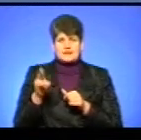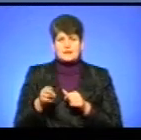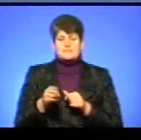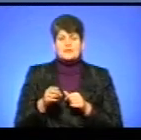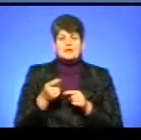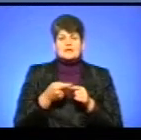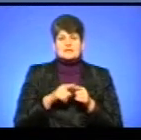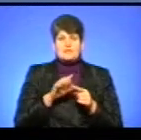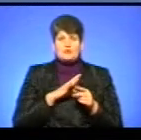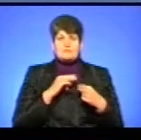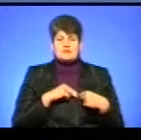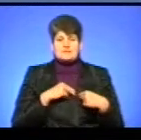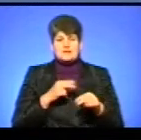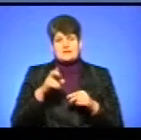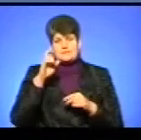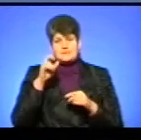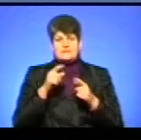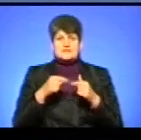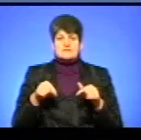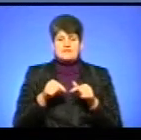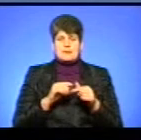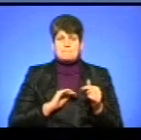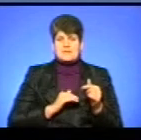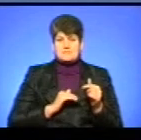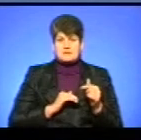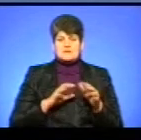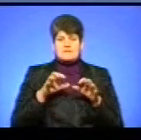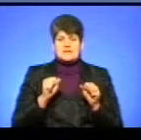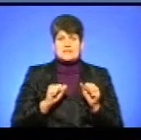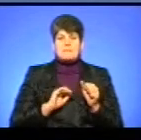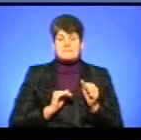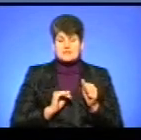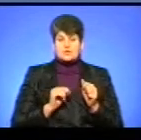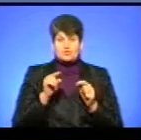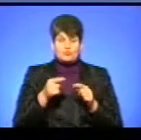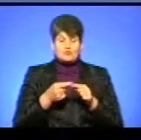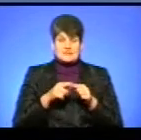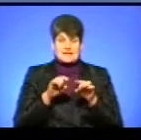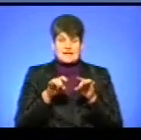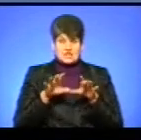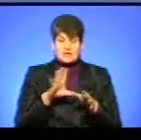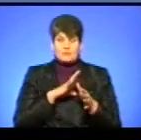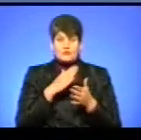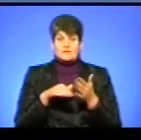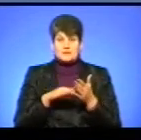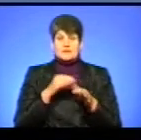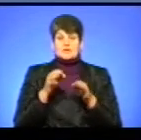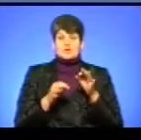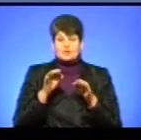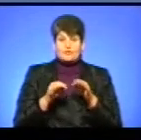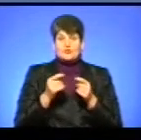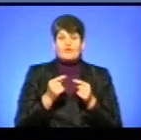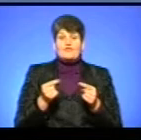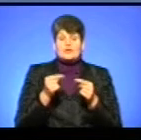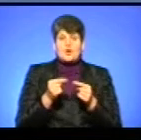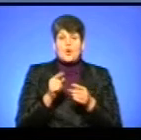відповідні працівники комунальної сфери, підприємці і власники бізнесу. Тому формально це рішення, яке було скасоване судом, воно встановило